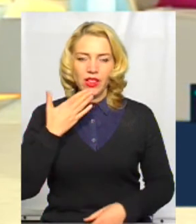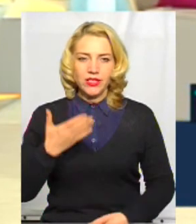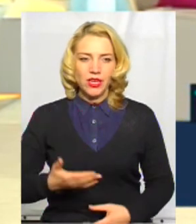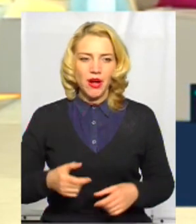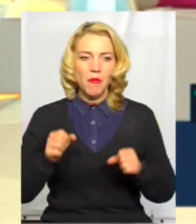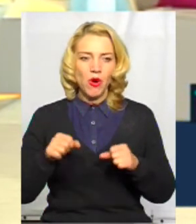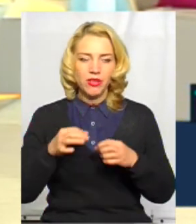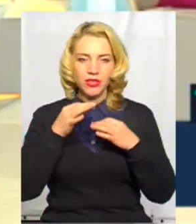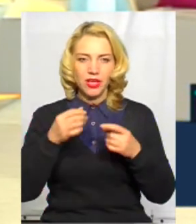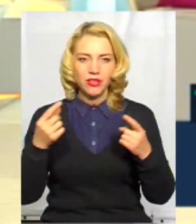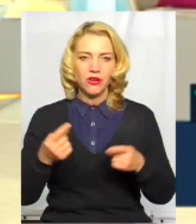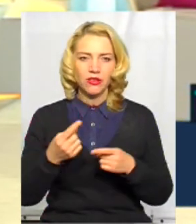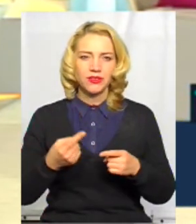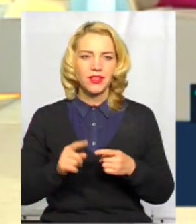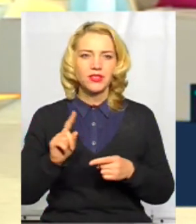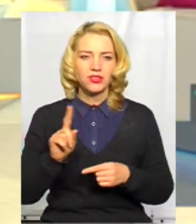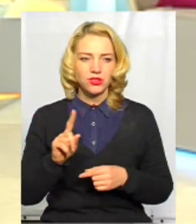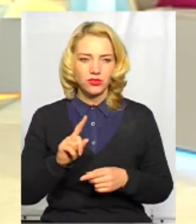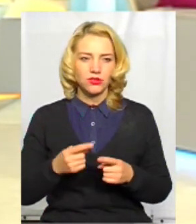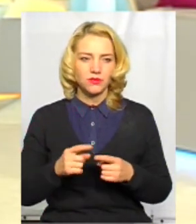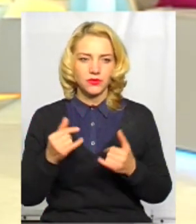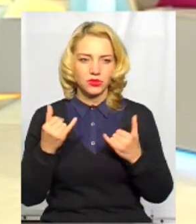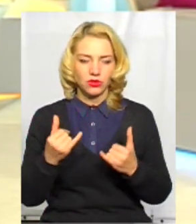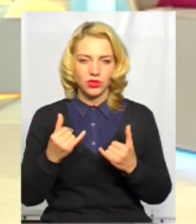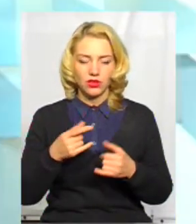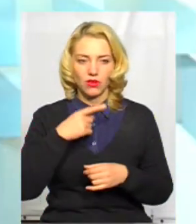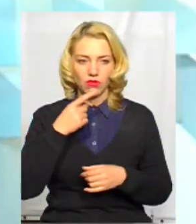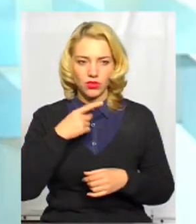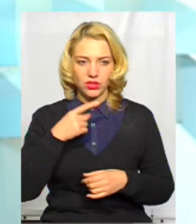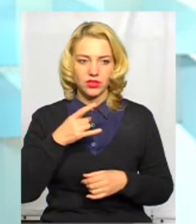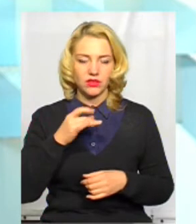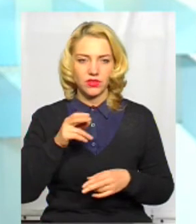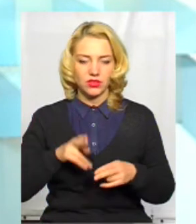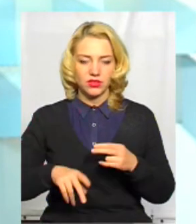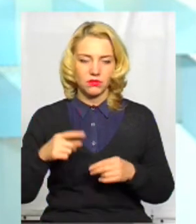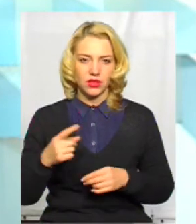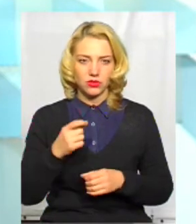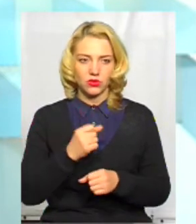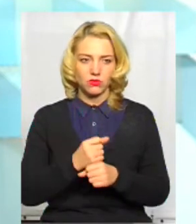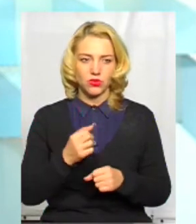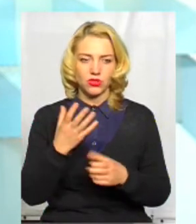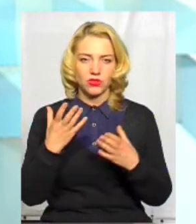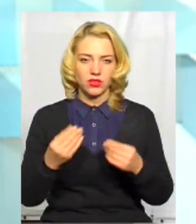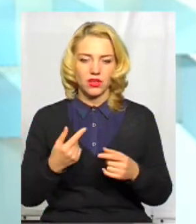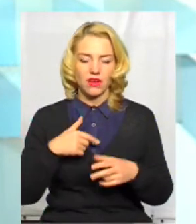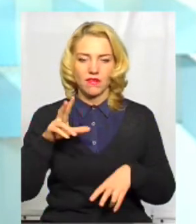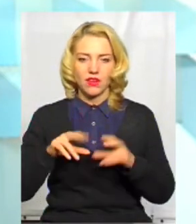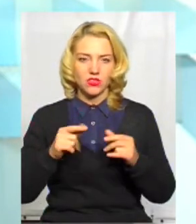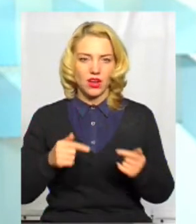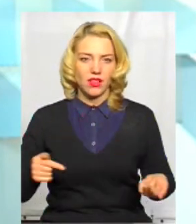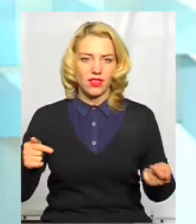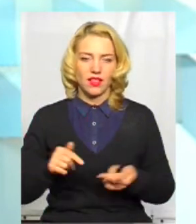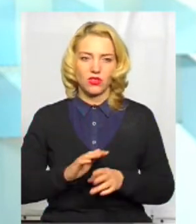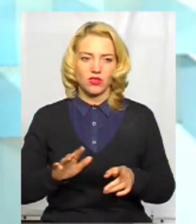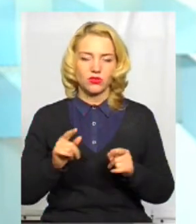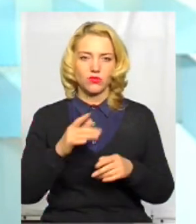Я можу вам сказати одне, що в мене є певне бачення, але сьогодні говорити в кінці першого робочого дня про ці питання вважаю недоречним, тому